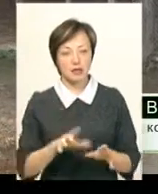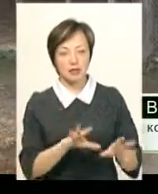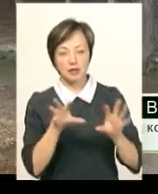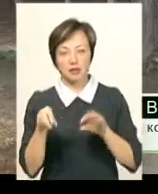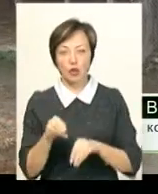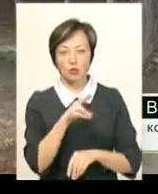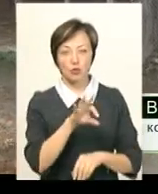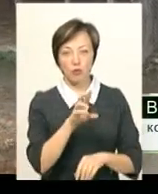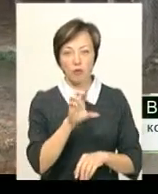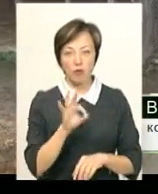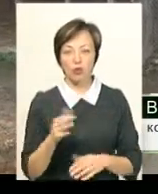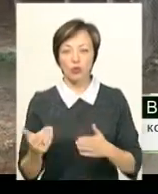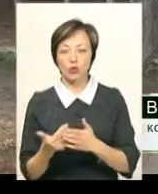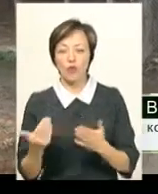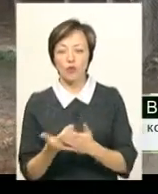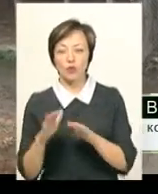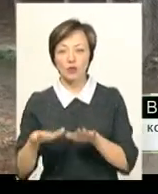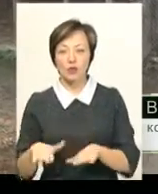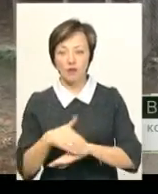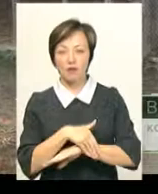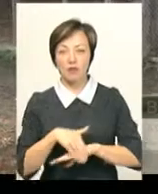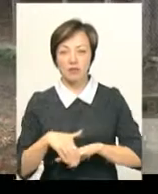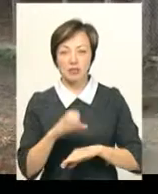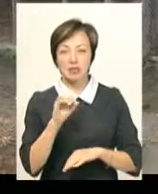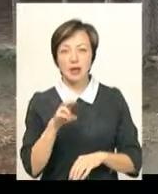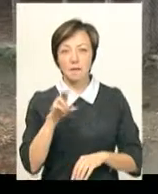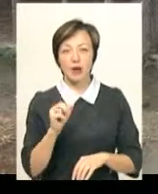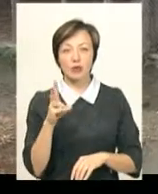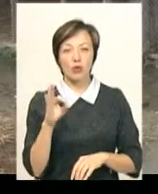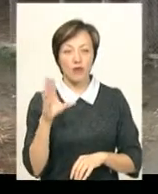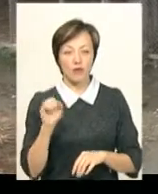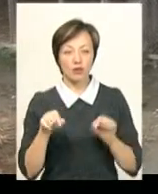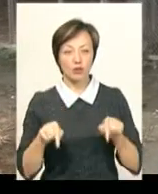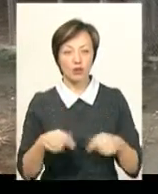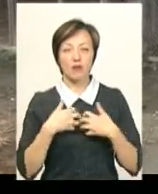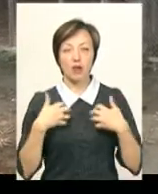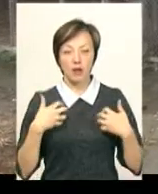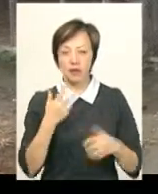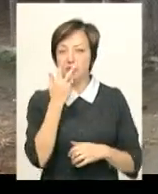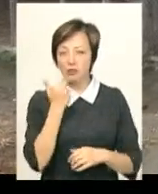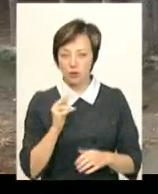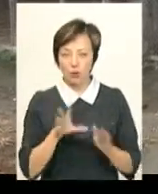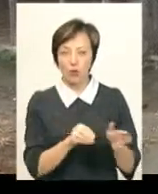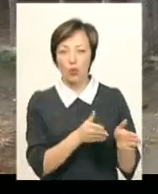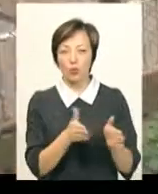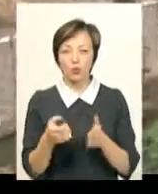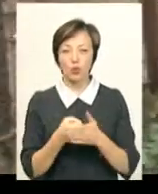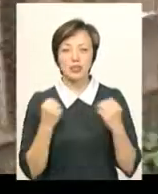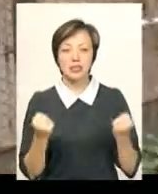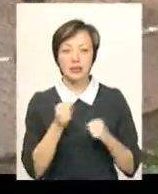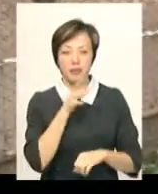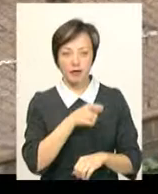мікрорайону Дубова на нову ділянку по вулиці Степанковій, де ми зараз і знаходимося. Тут тварини вже освоїлись, її готують до зимівлі.